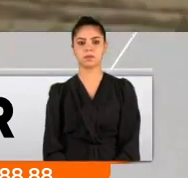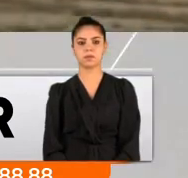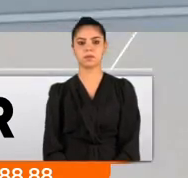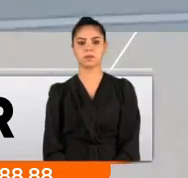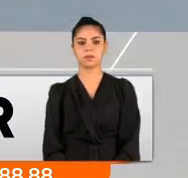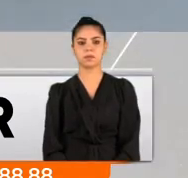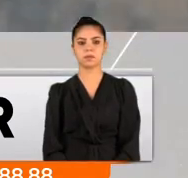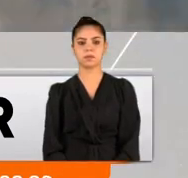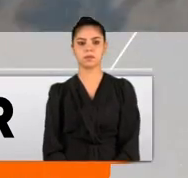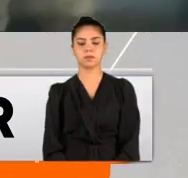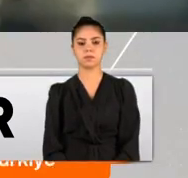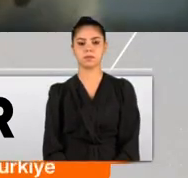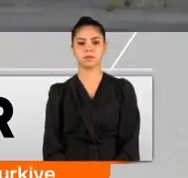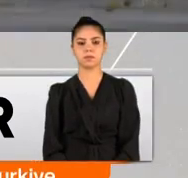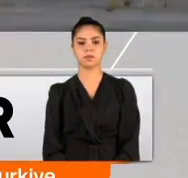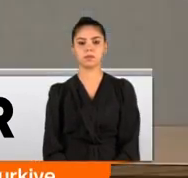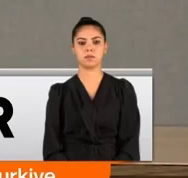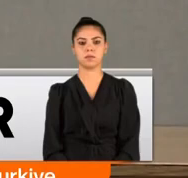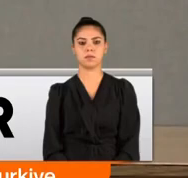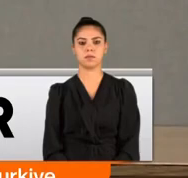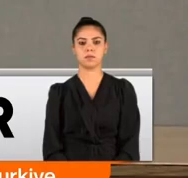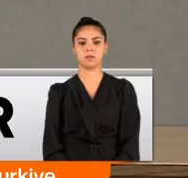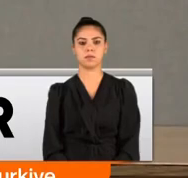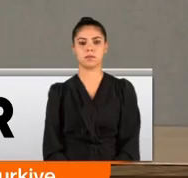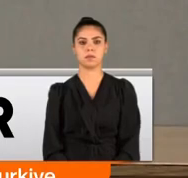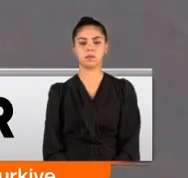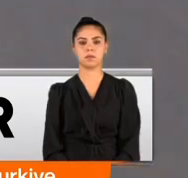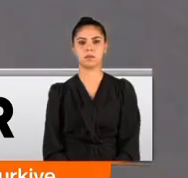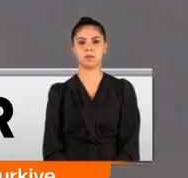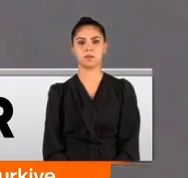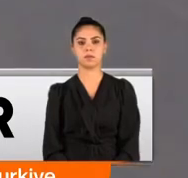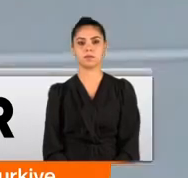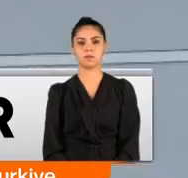iadesi çalışmalarını arkadaşlarımız devam etti.